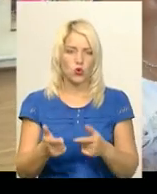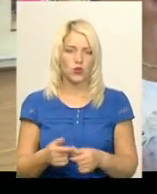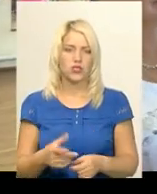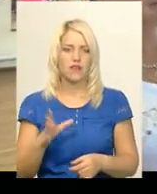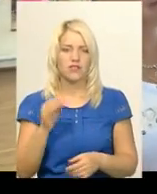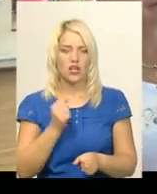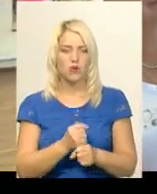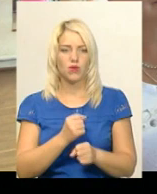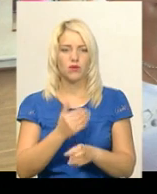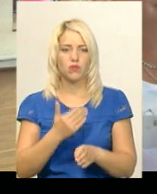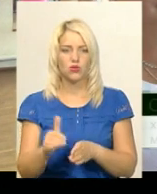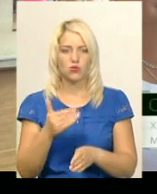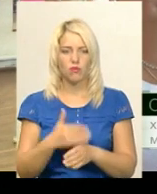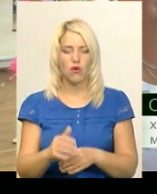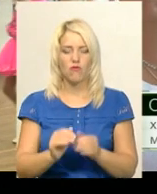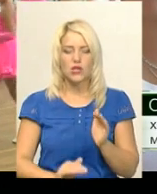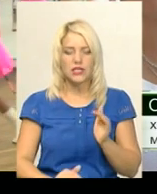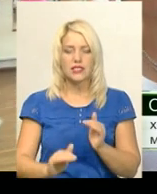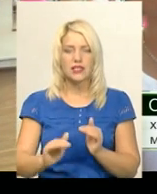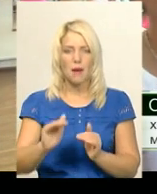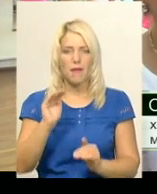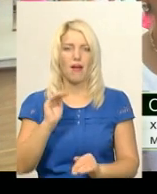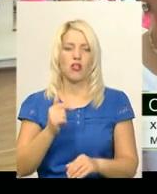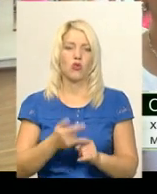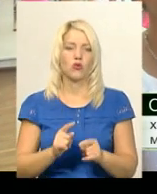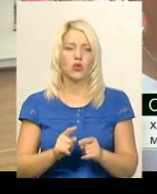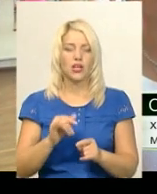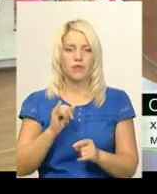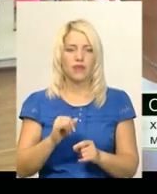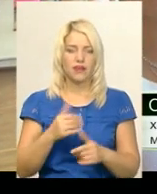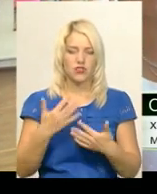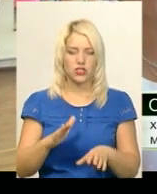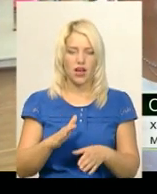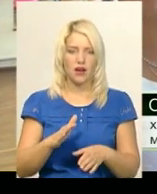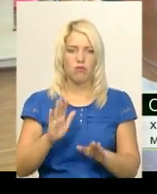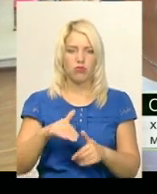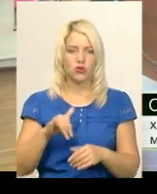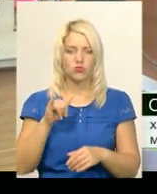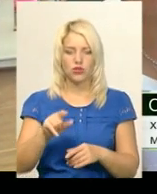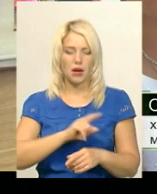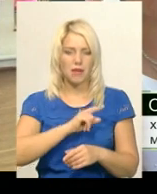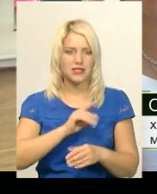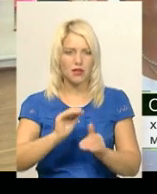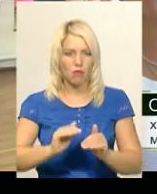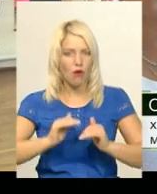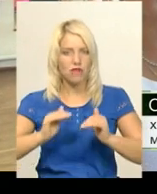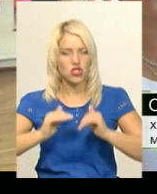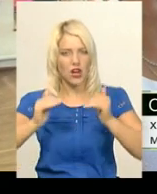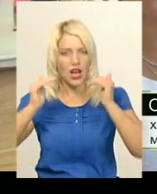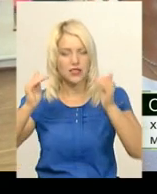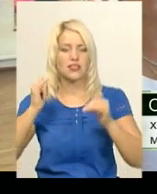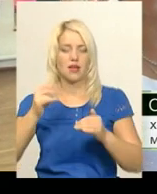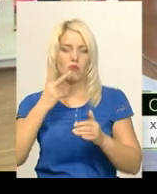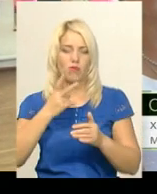робили поступово, починаючи з Малкова, є основи, і потім вже в них майстерність повищається. Вони ще побачили,